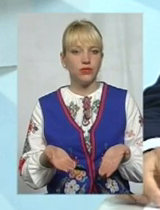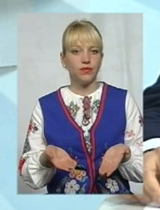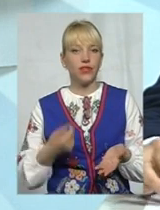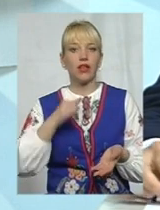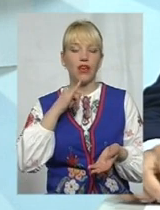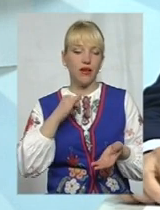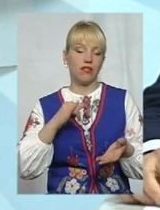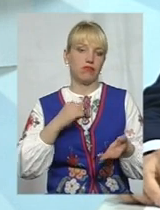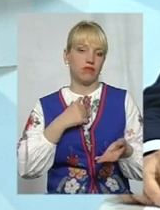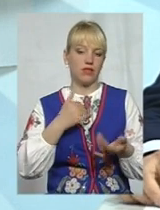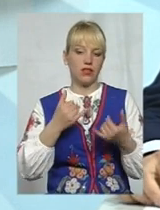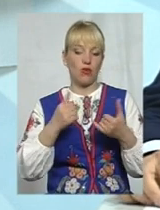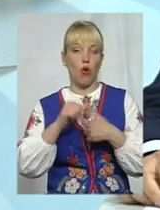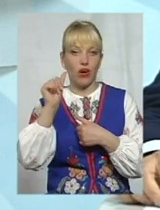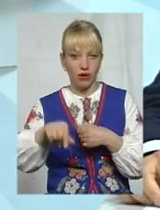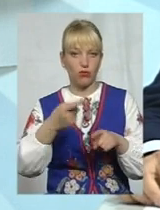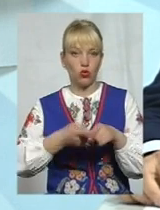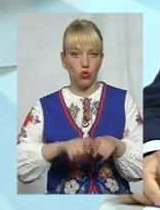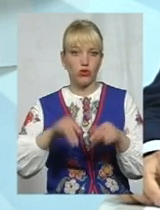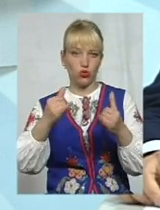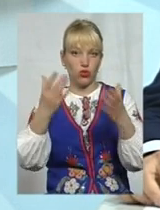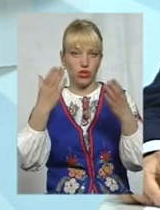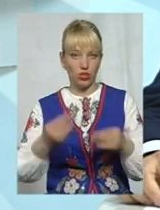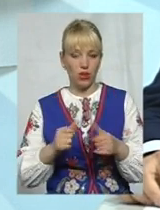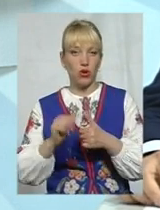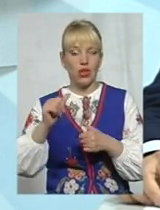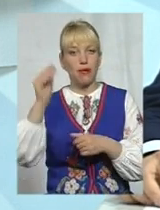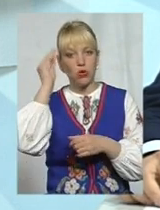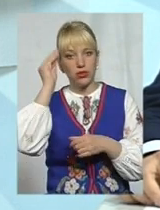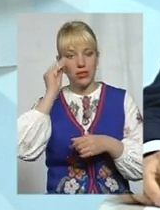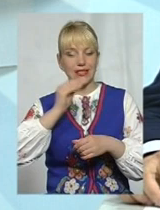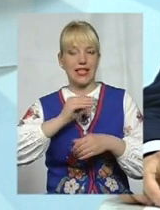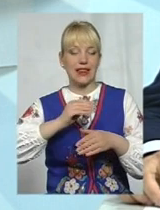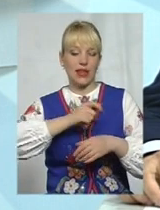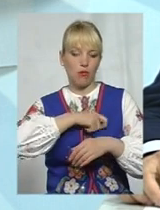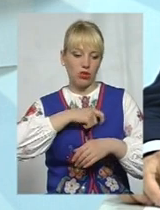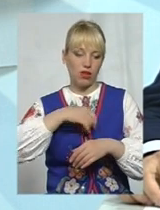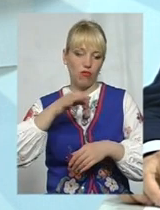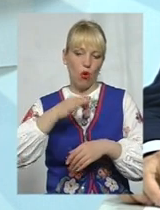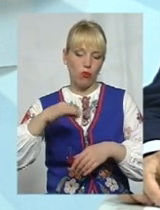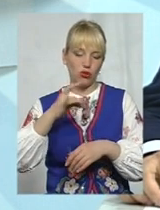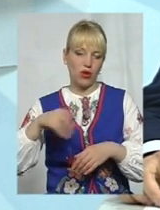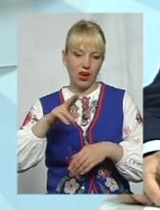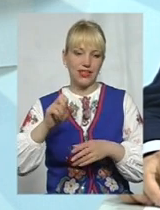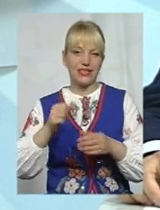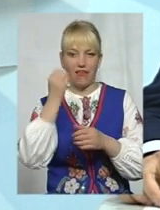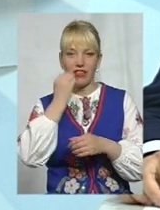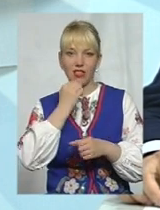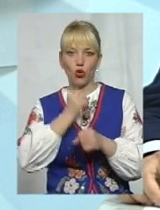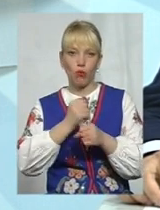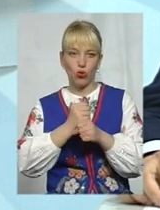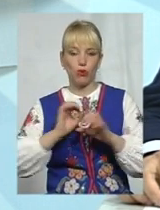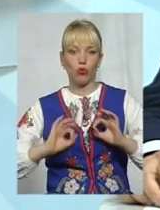на сьогоднішній день, завдяки і позиції депутатів обласної ради, завдяки роботи прокуратури області, на